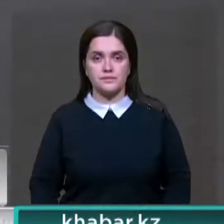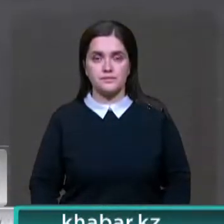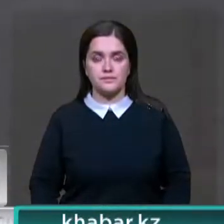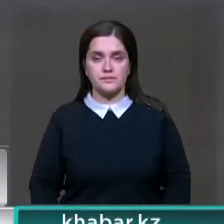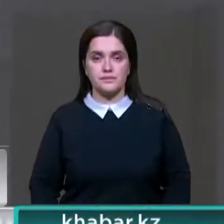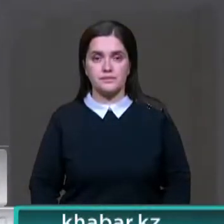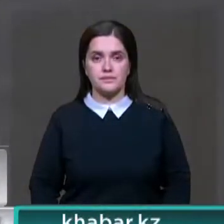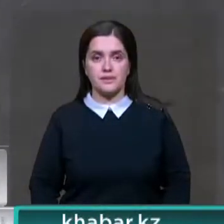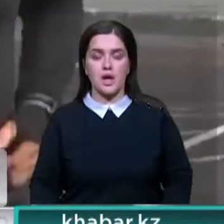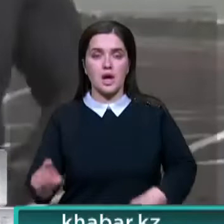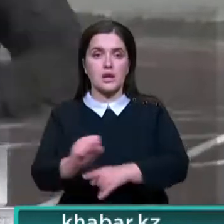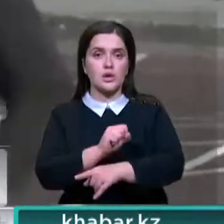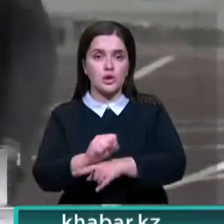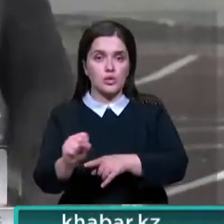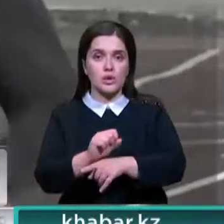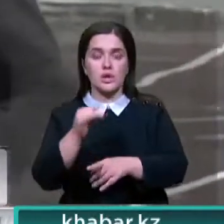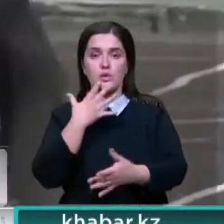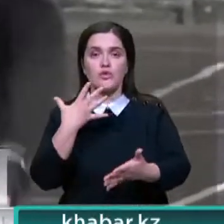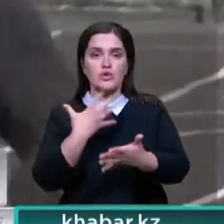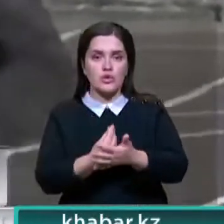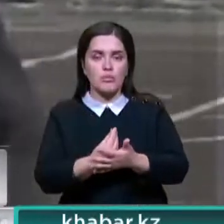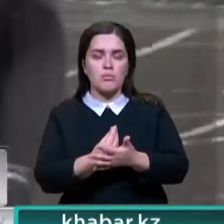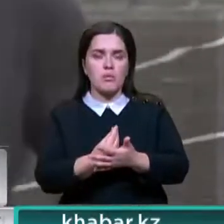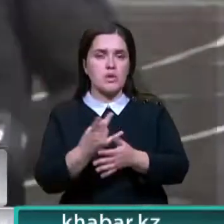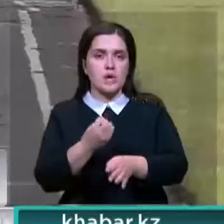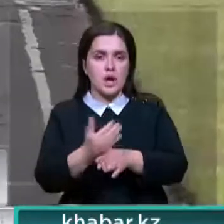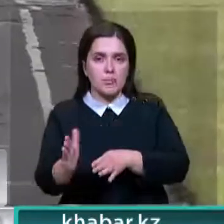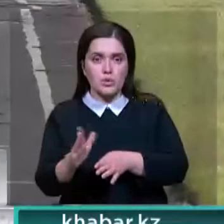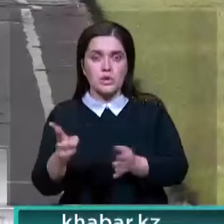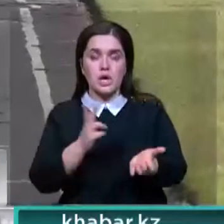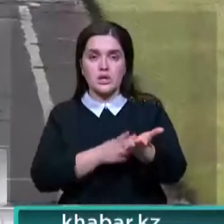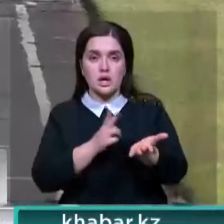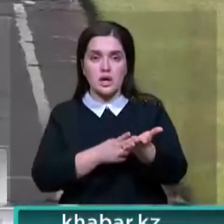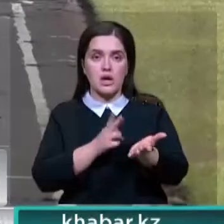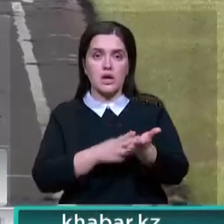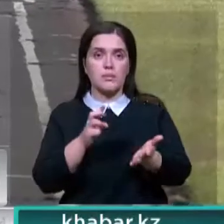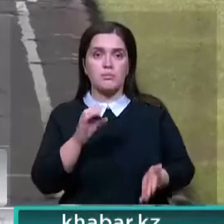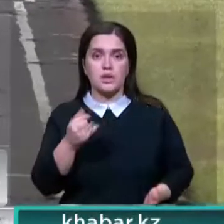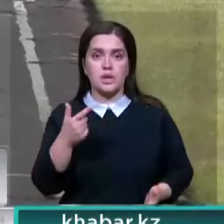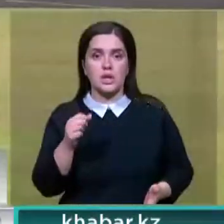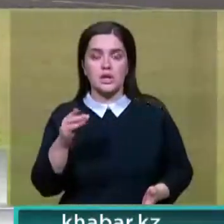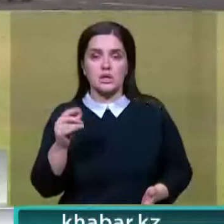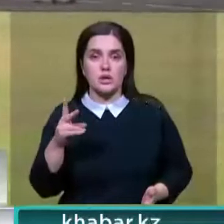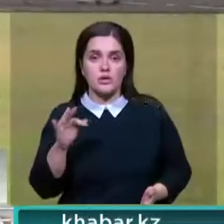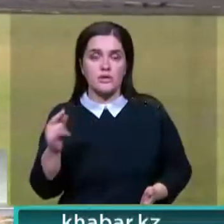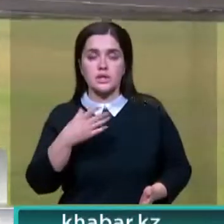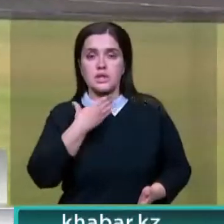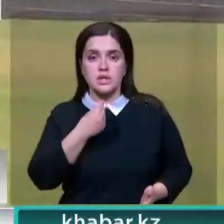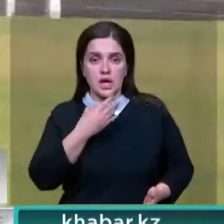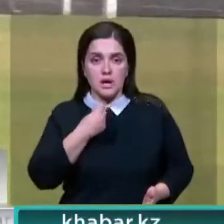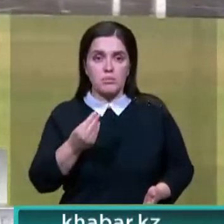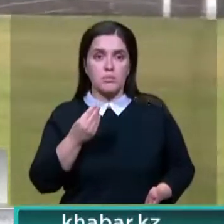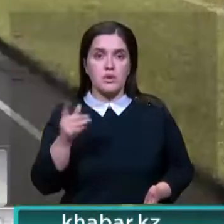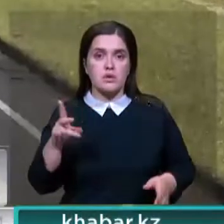Впрочем, бить рекорды, в том числе и собственные, никогда не поздно. Это доказал Нурлан Бегадилов из Семея. На дальние расстояния